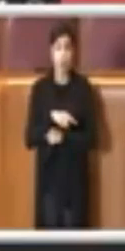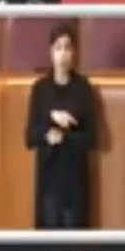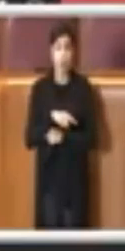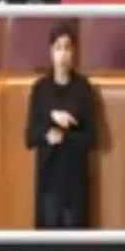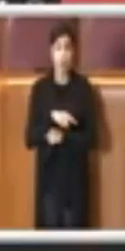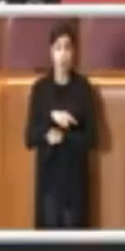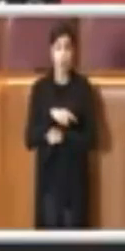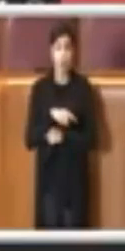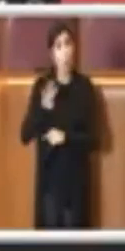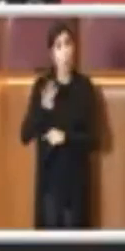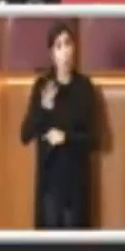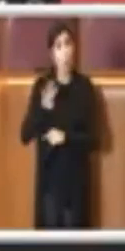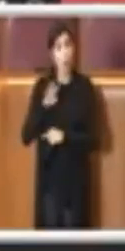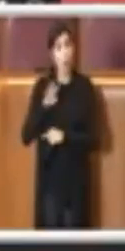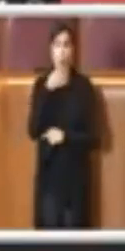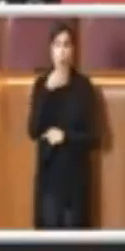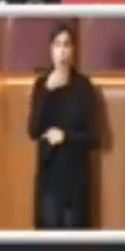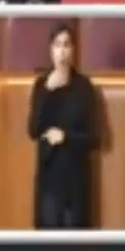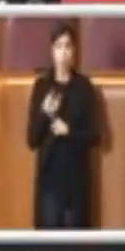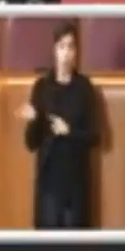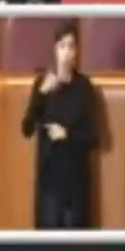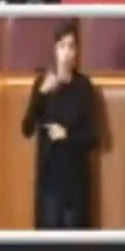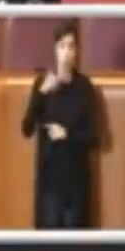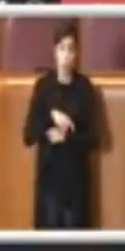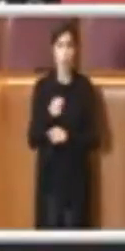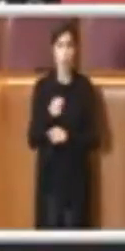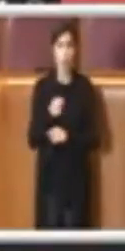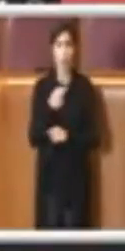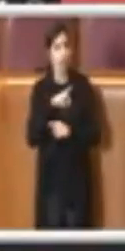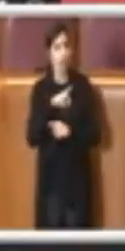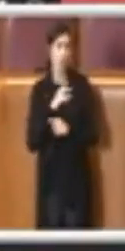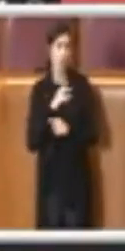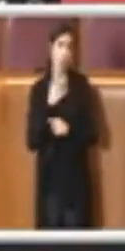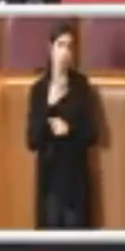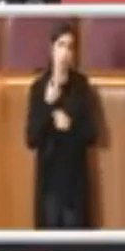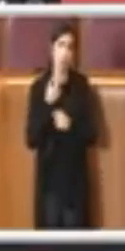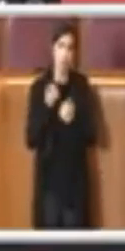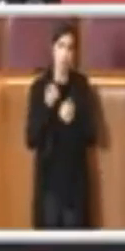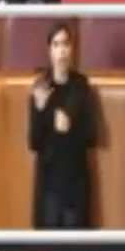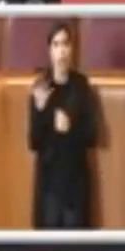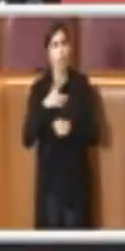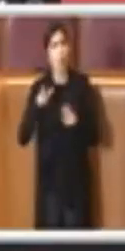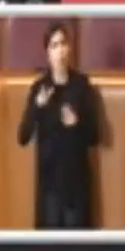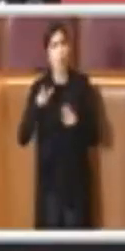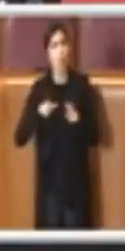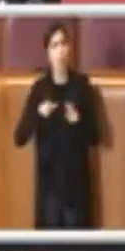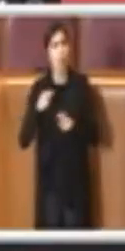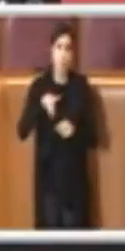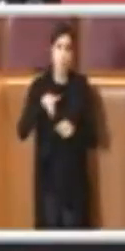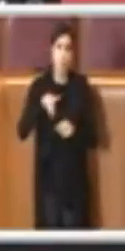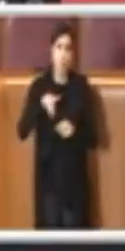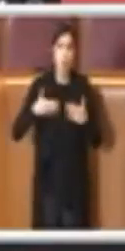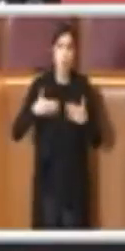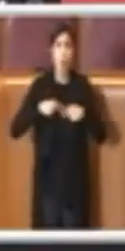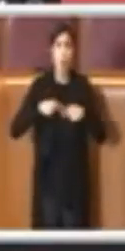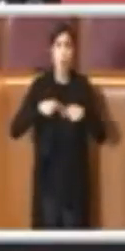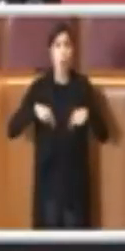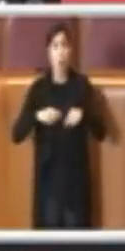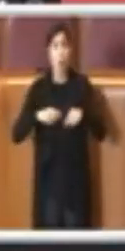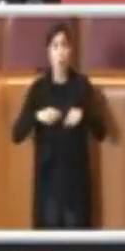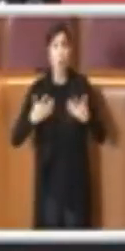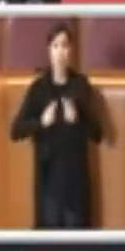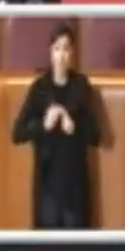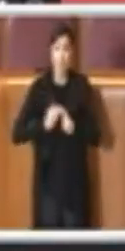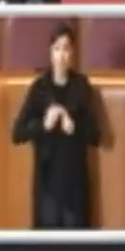insomma il giorno dell'attuazione del DPCM, noi anche per altri motivi abbiamo convocato una commissione con tutte le realtà